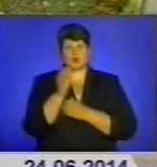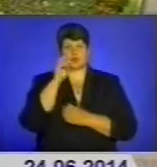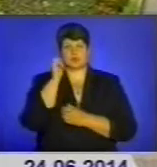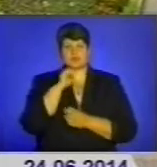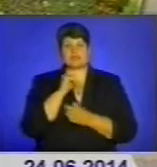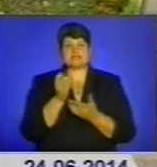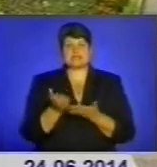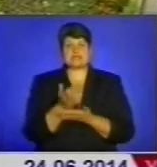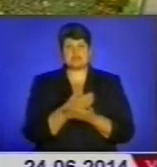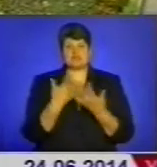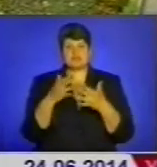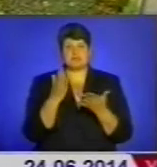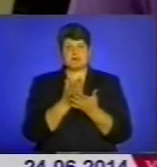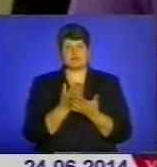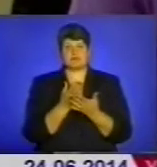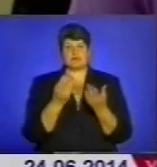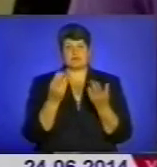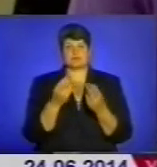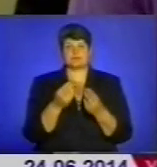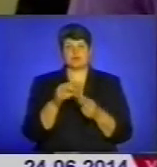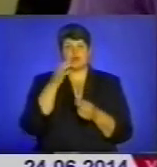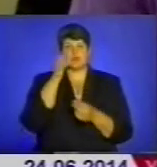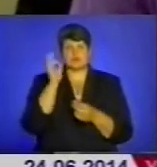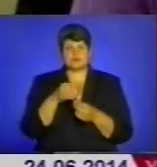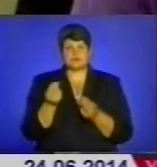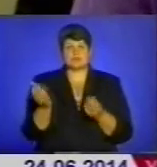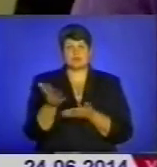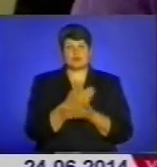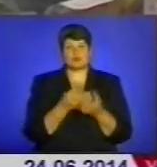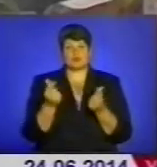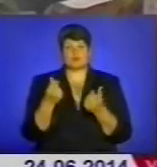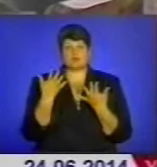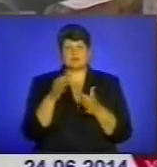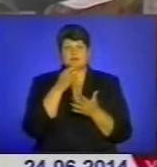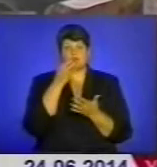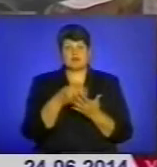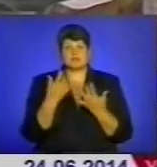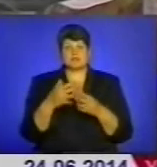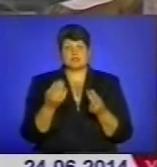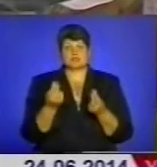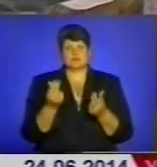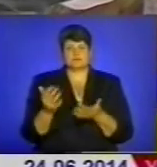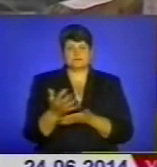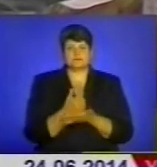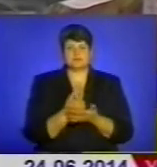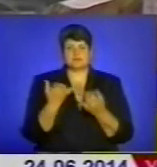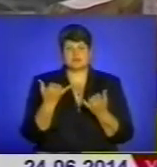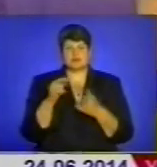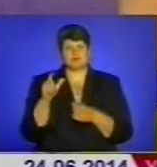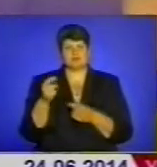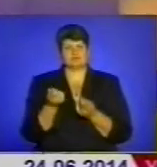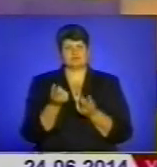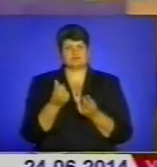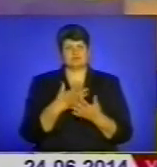Микола Крук уже мав досвід зі збору коштів. Під час майдану він також відповідав за скриньки з грішми. Сьогодні тернополяни не надто активні, розповідає